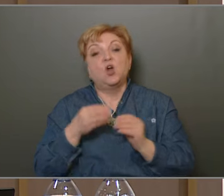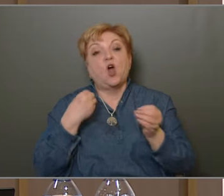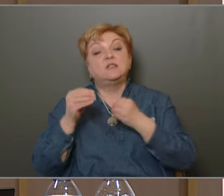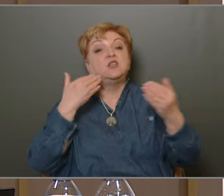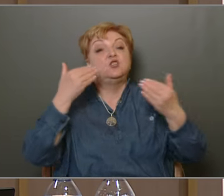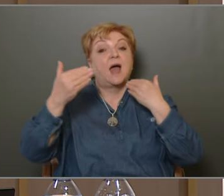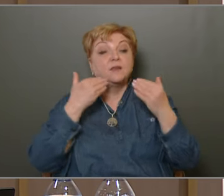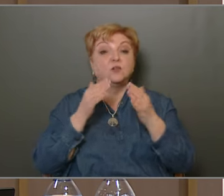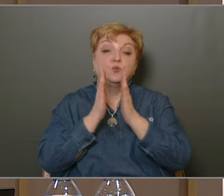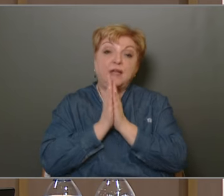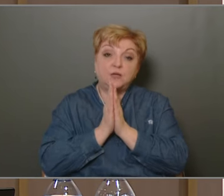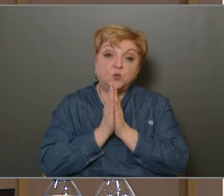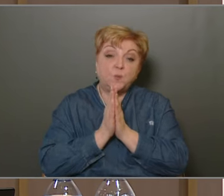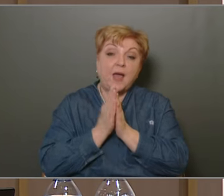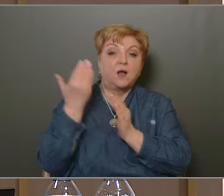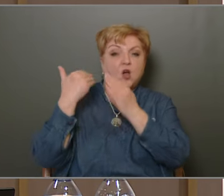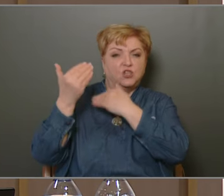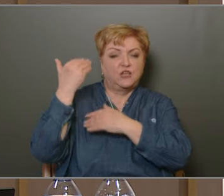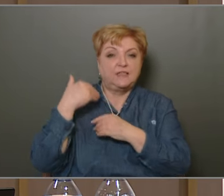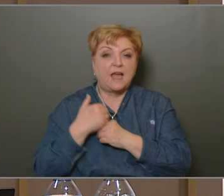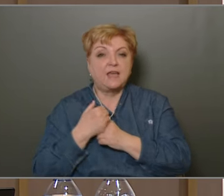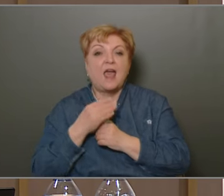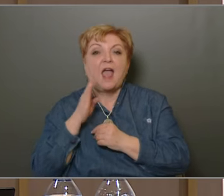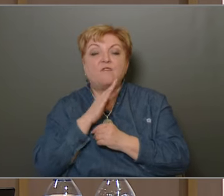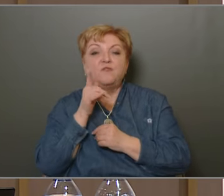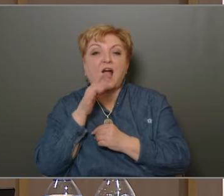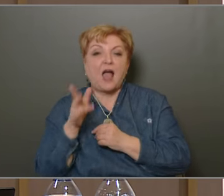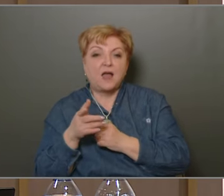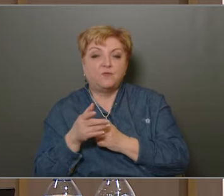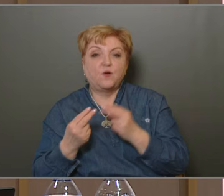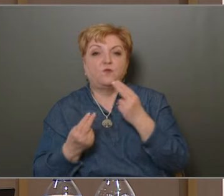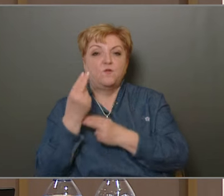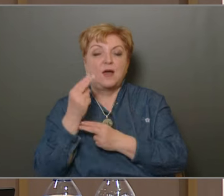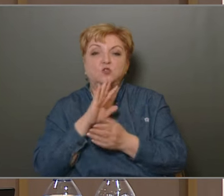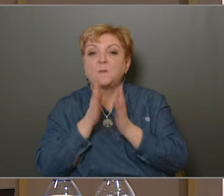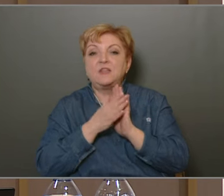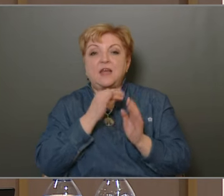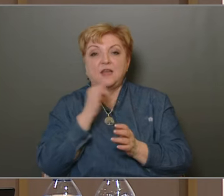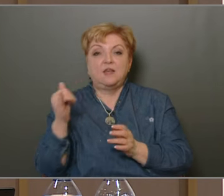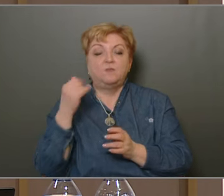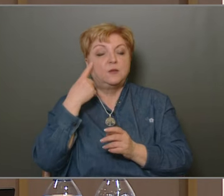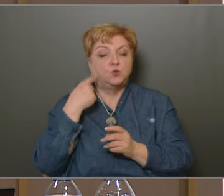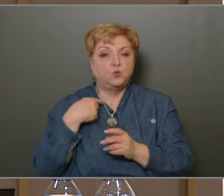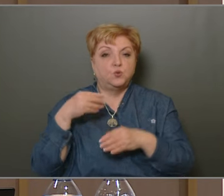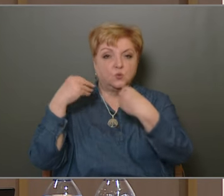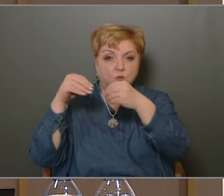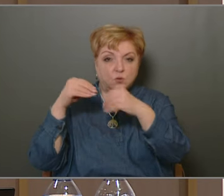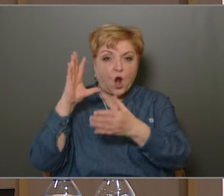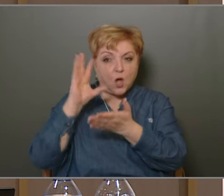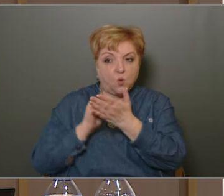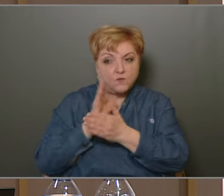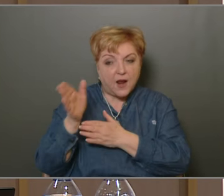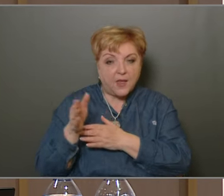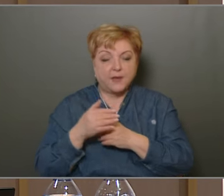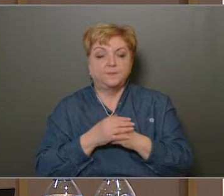is tárgyaljuk, és ezért is kértük meg annak idején még az FKF-et és a főváros, hogy minden évben tudjunk elszámolni a lakók felé, hogy mi az, amit